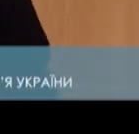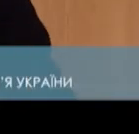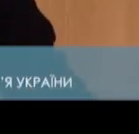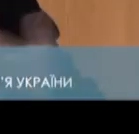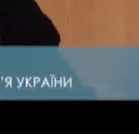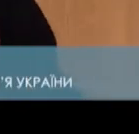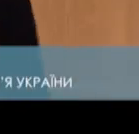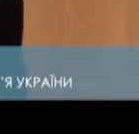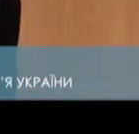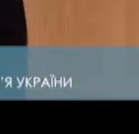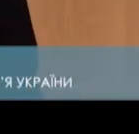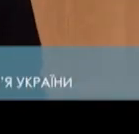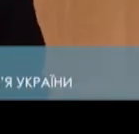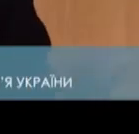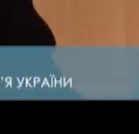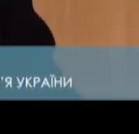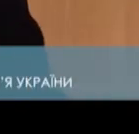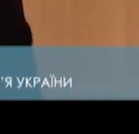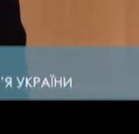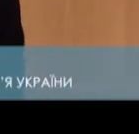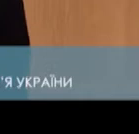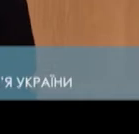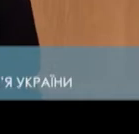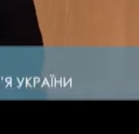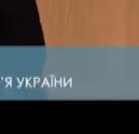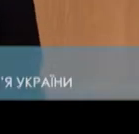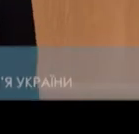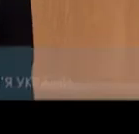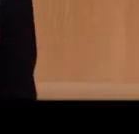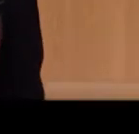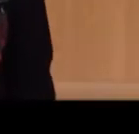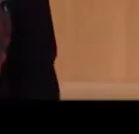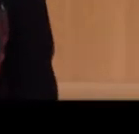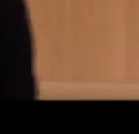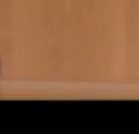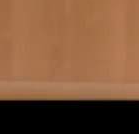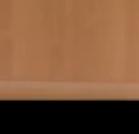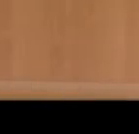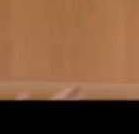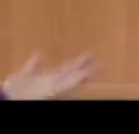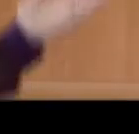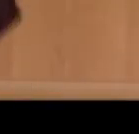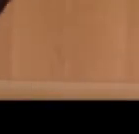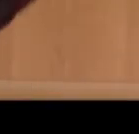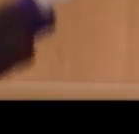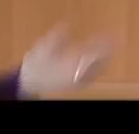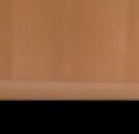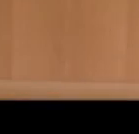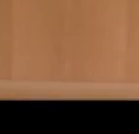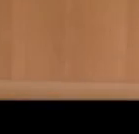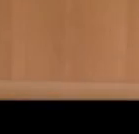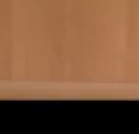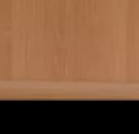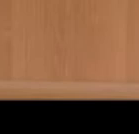ми вже подали всі нормативні акти, вони є у Кабміні. І від 1 квітня цього року, як бачите,